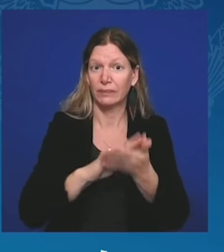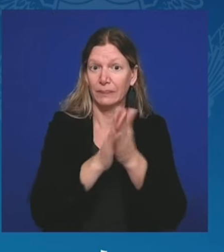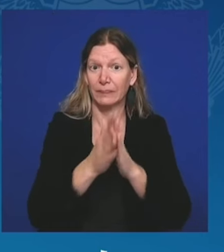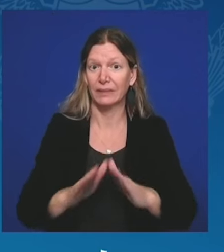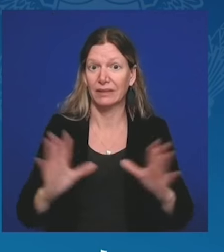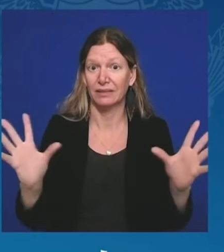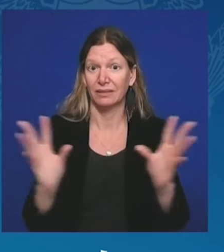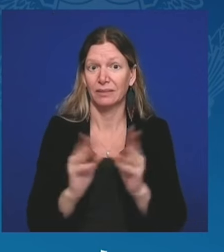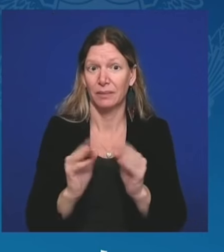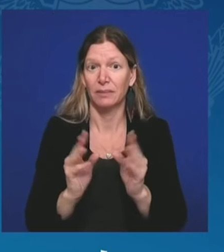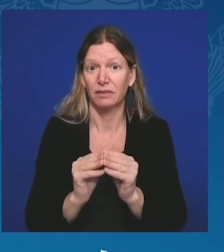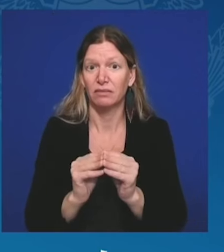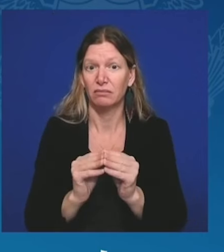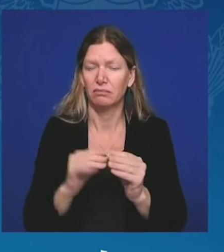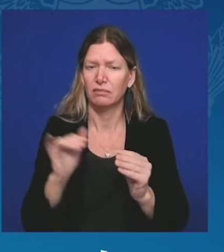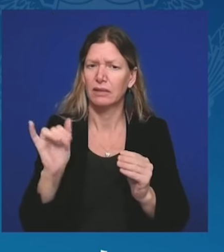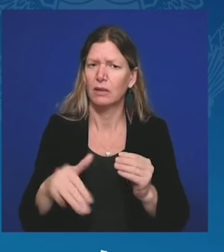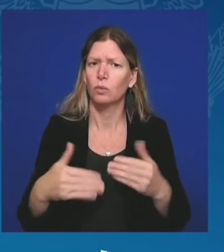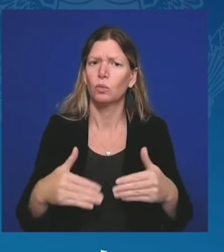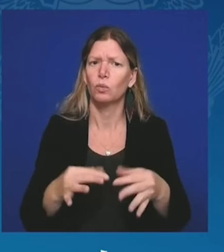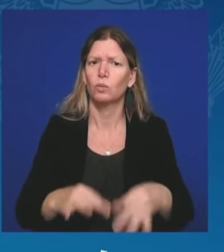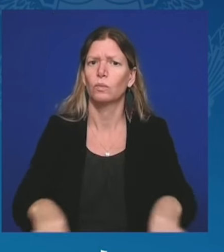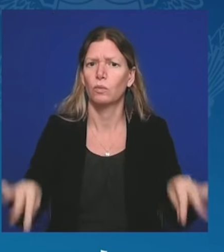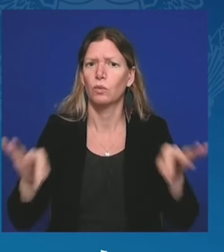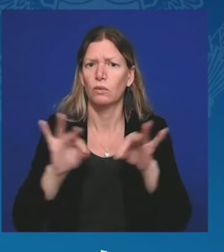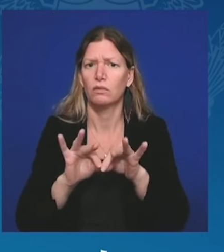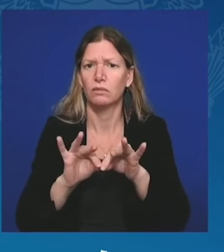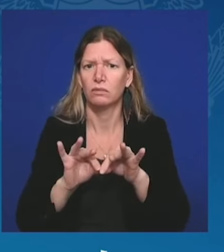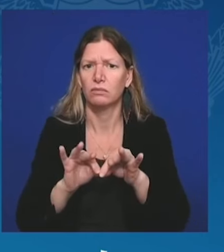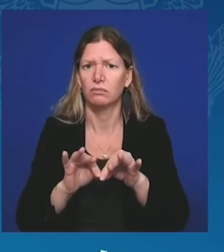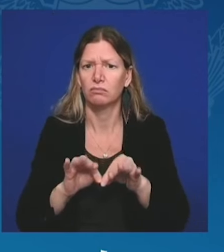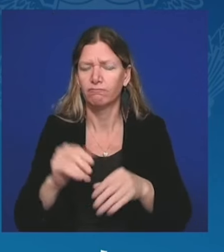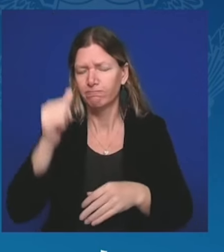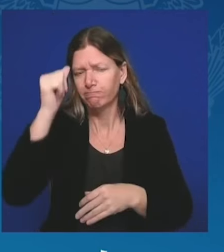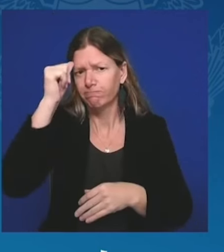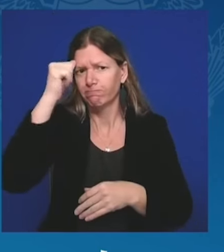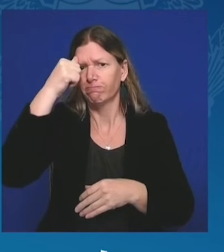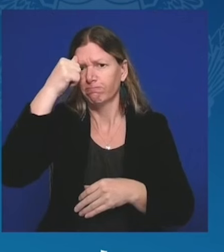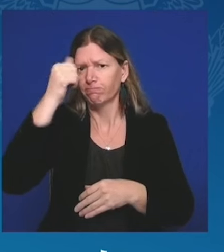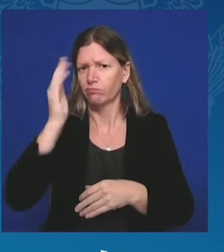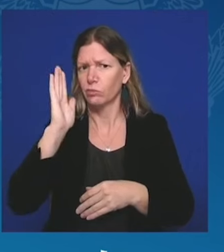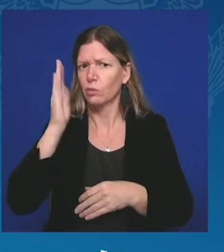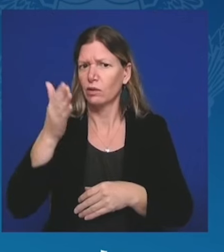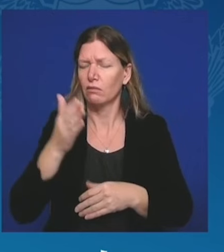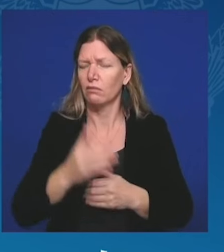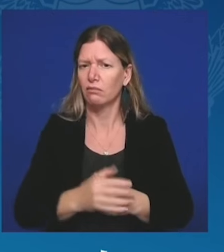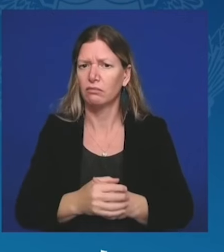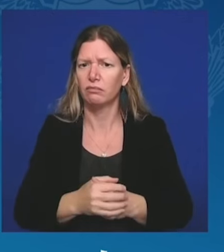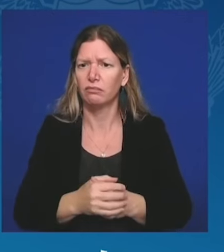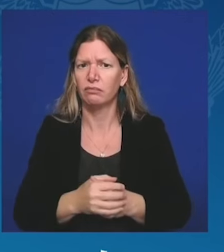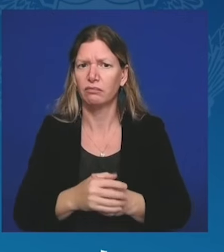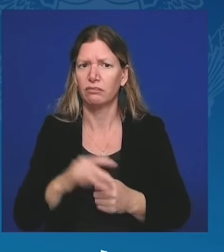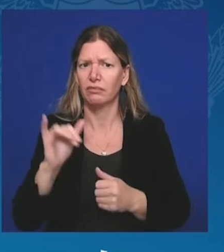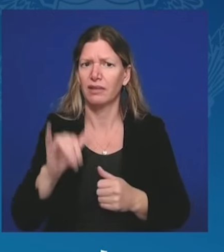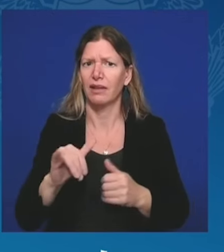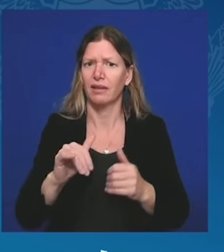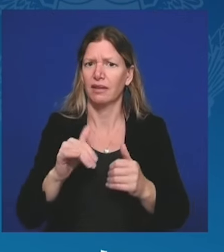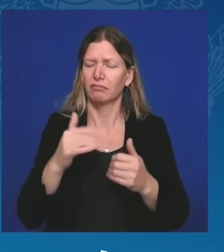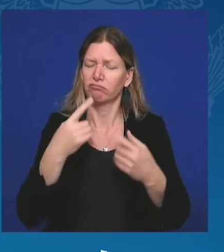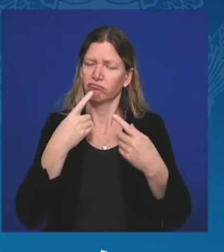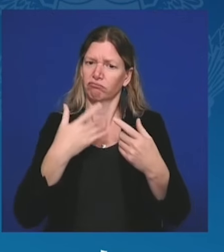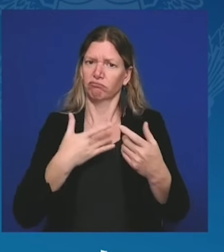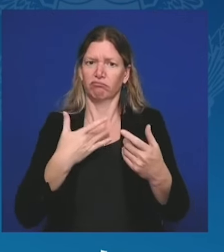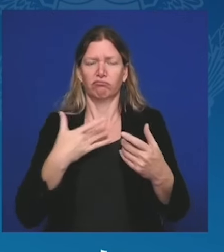pamiętamy go. Format był udany. Przygotowujemy drugi. A teraz musimy